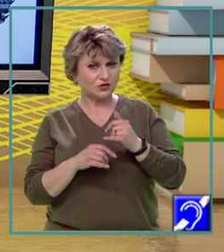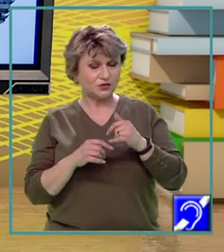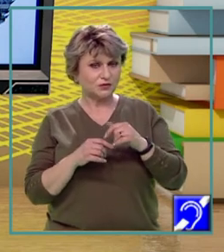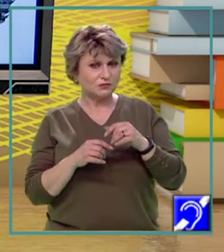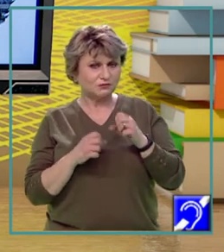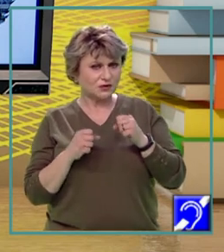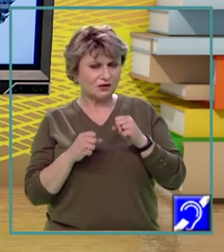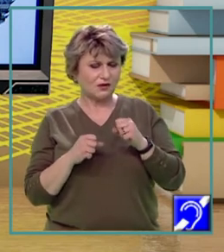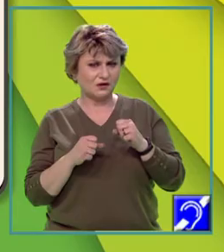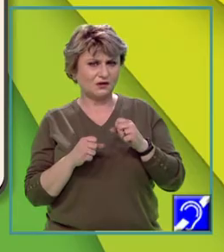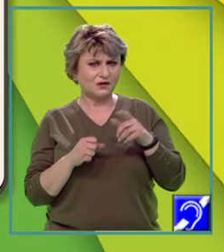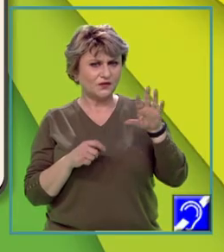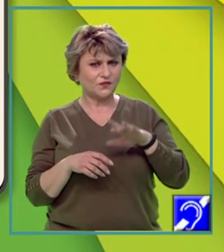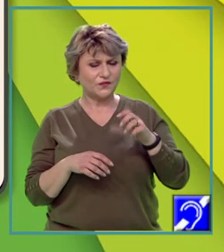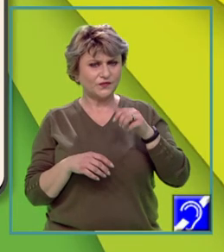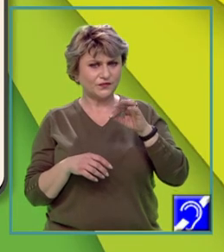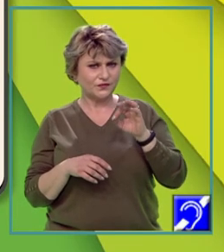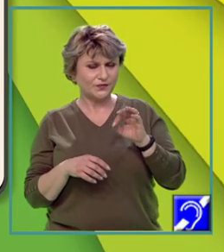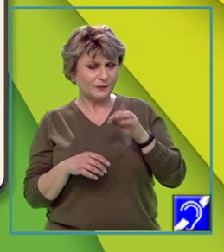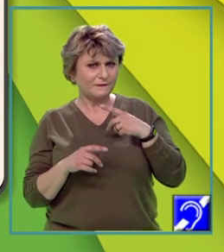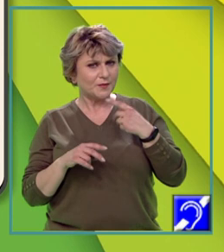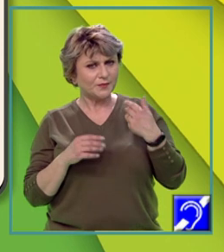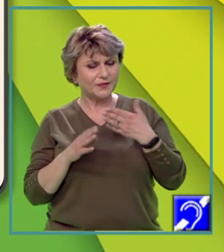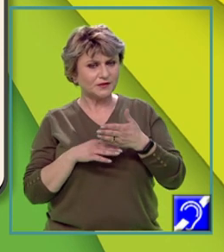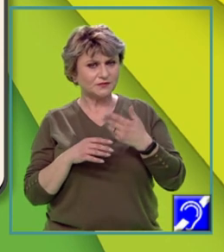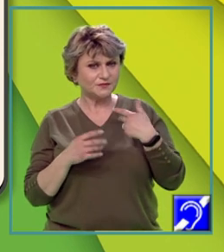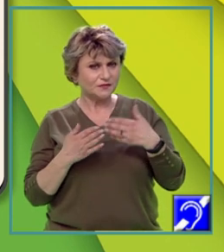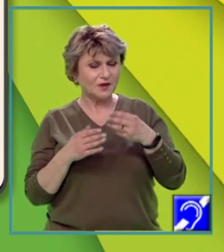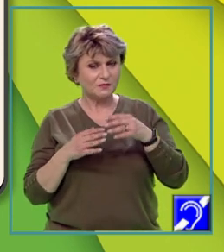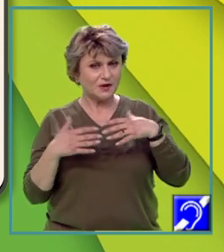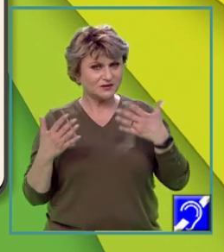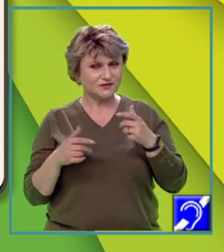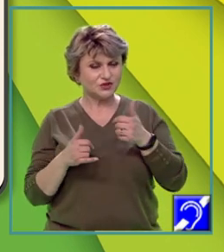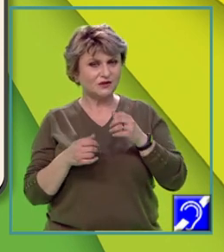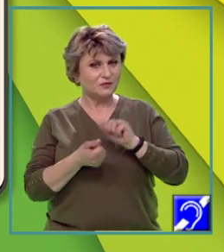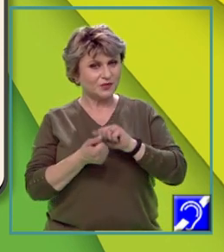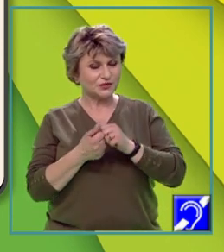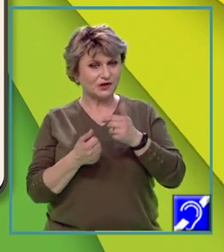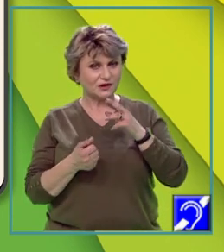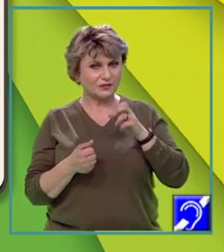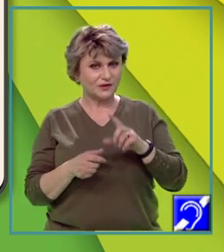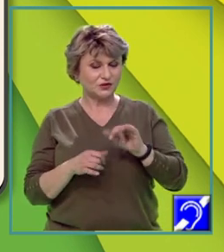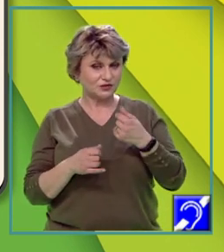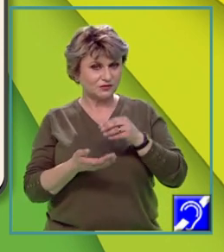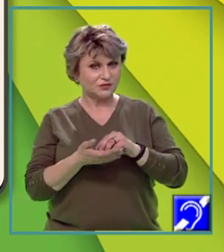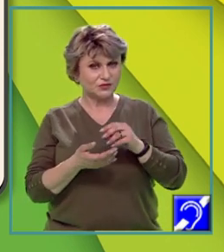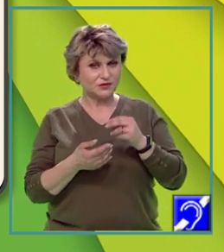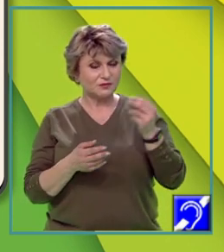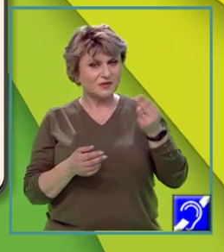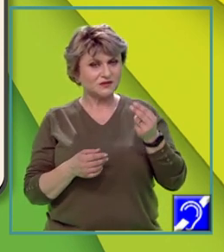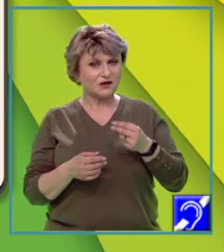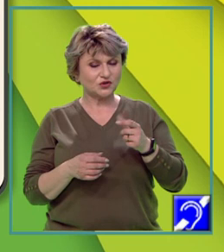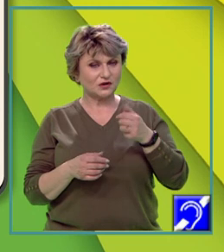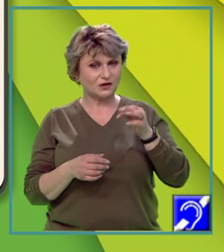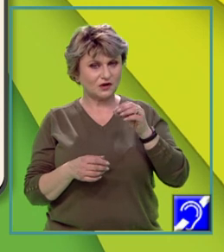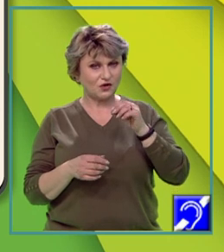influențat antropic. Prin defișări masive s-au extins tărânurile arabile și s-au instalat peisaje agricole